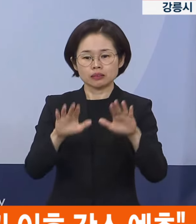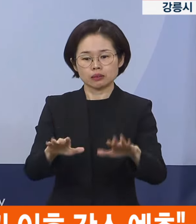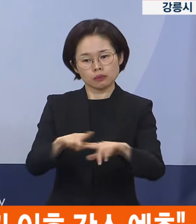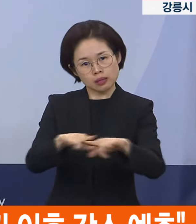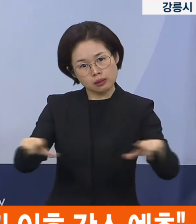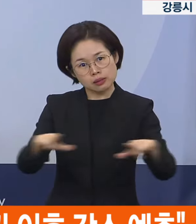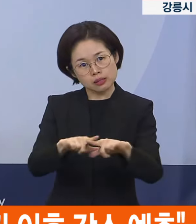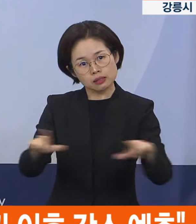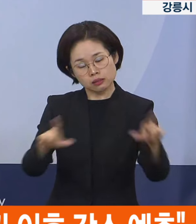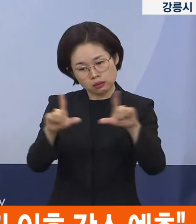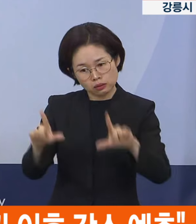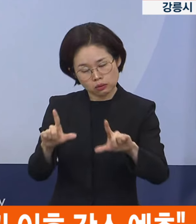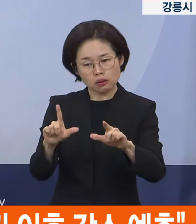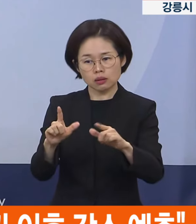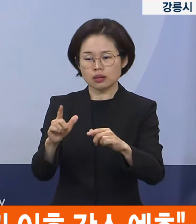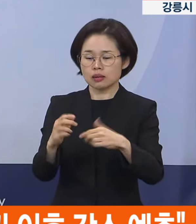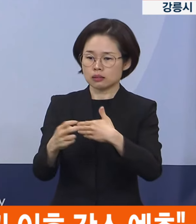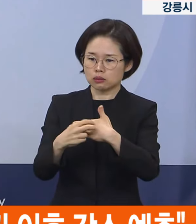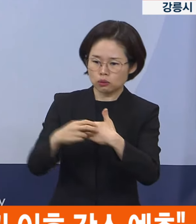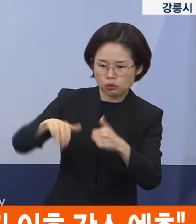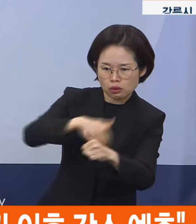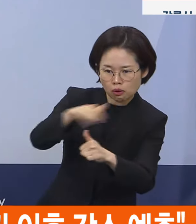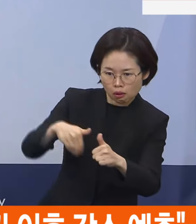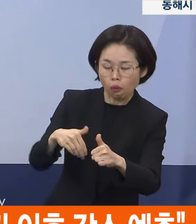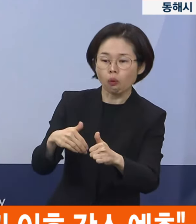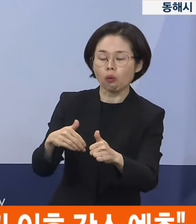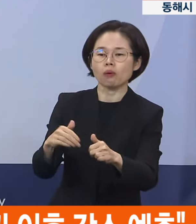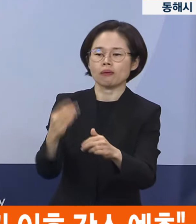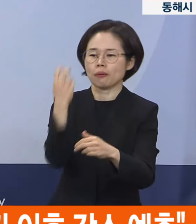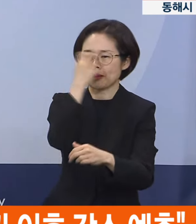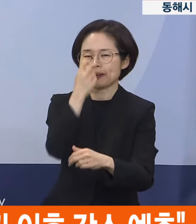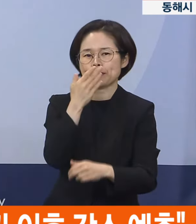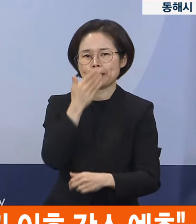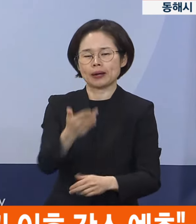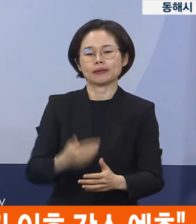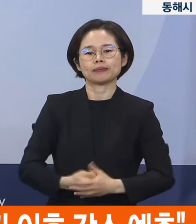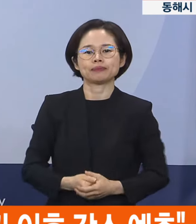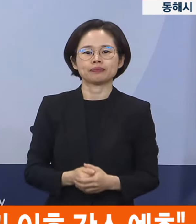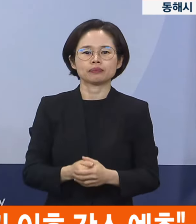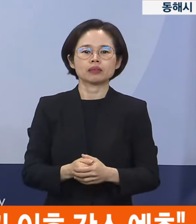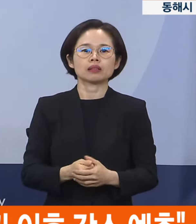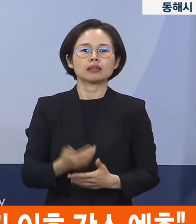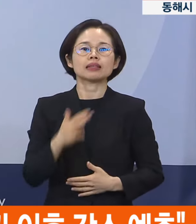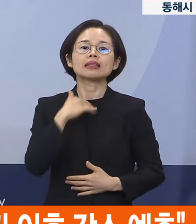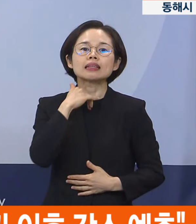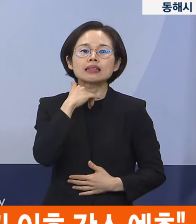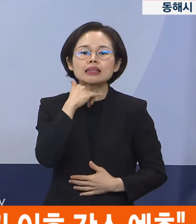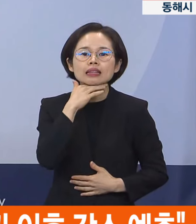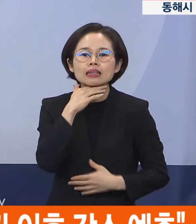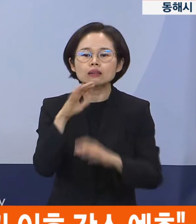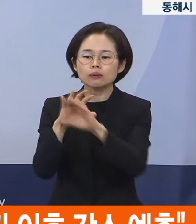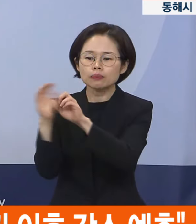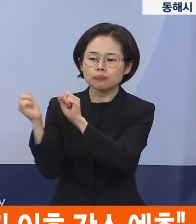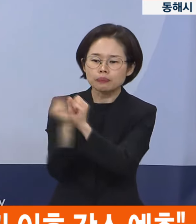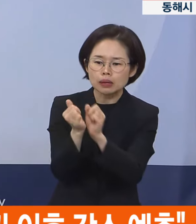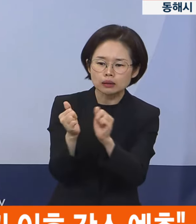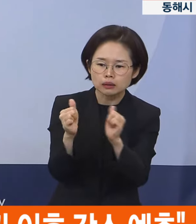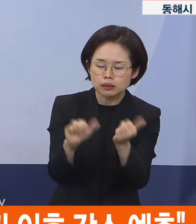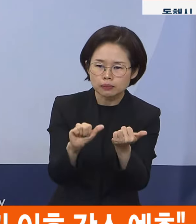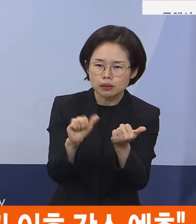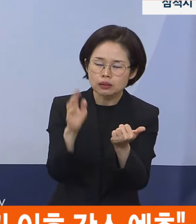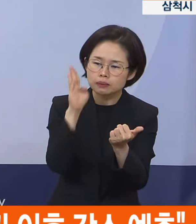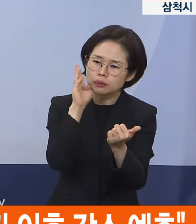관리 가능하다고 판단하고 있습니다. 다만 연령별로 코로나19 치명률을 보면